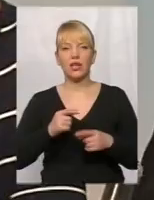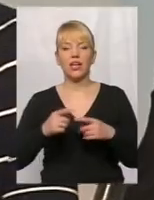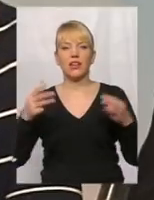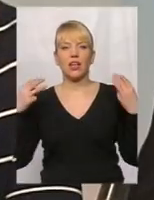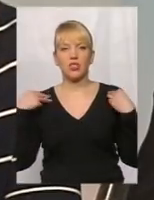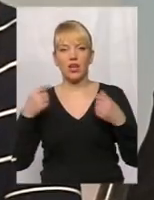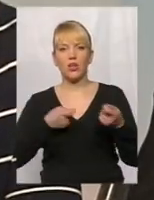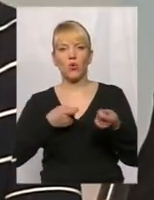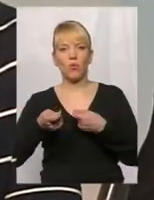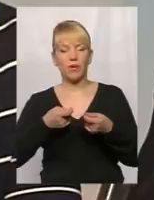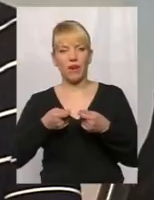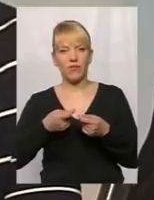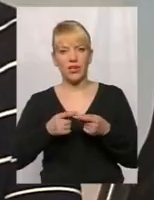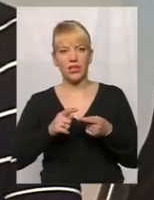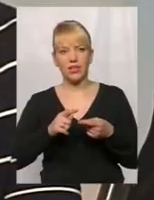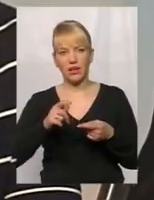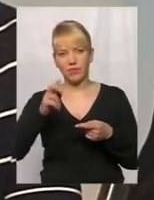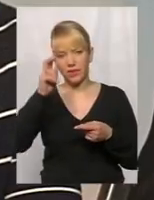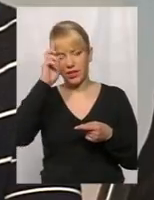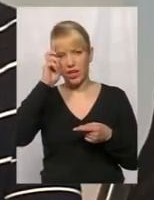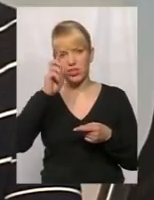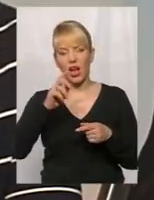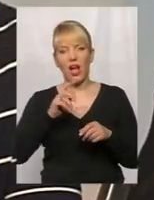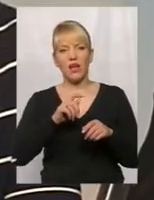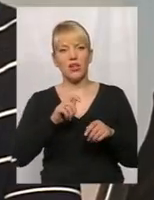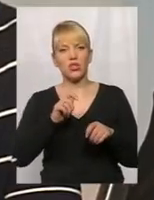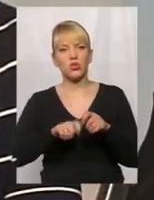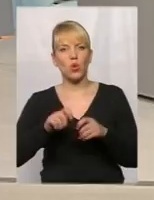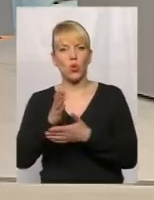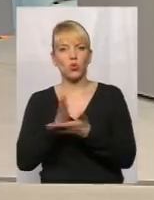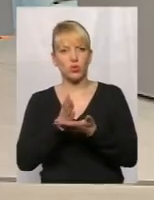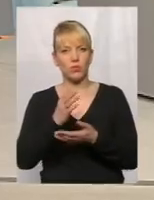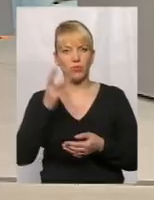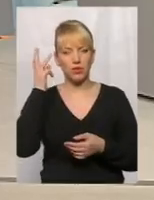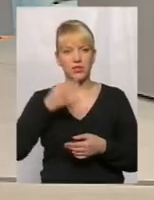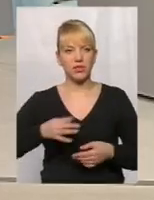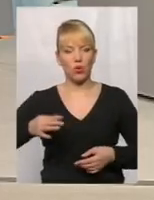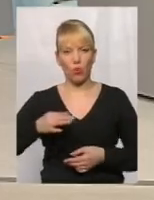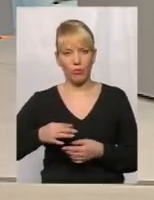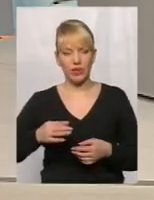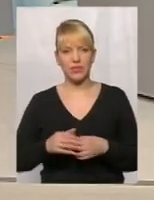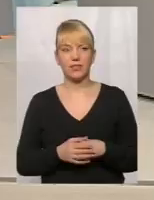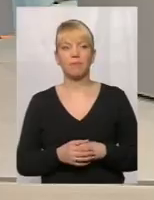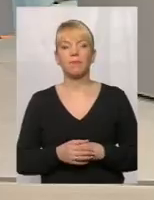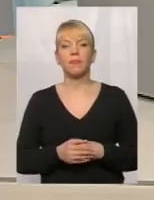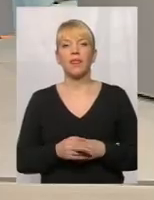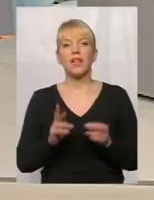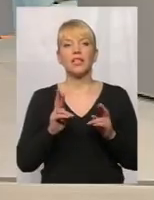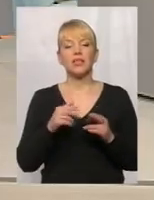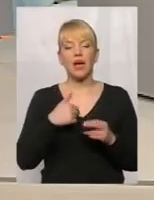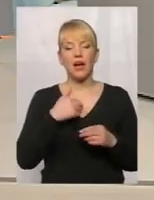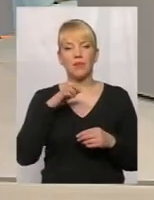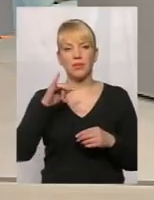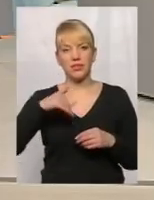Західного офісу Держаудитслужби у Хмельницькій області. Доброго здоров'я, шановні гості. Власне, я би